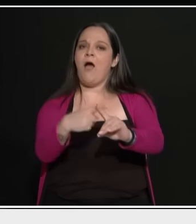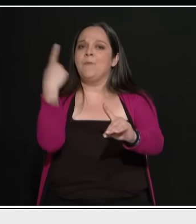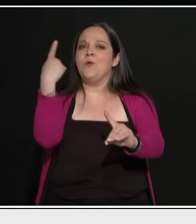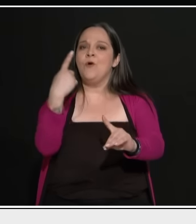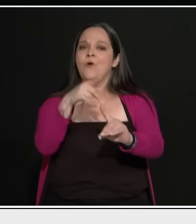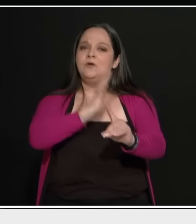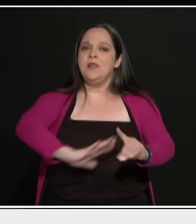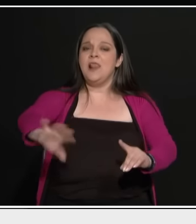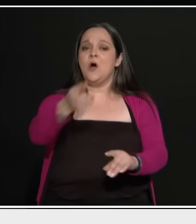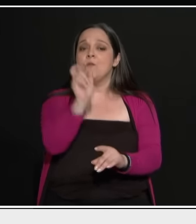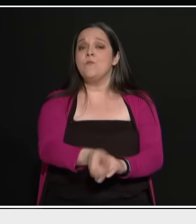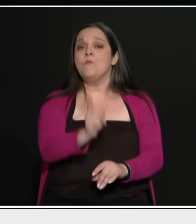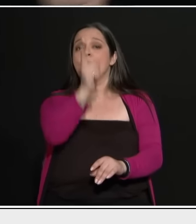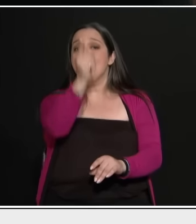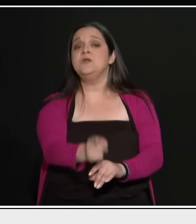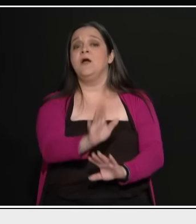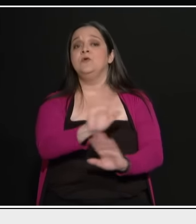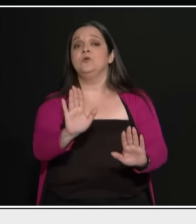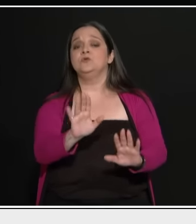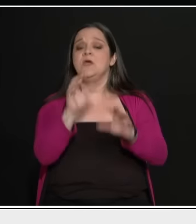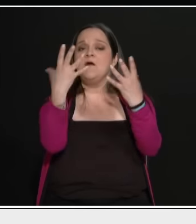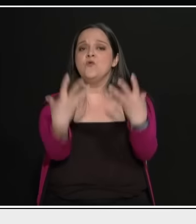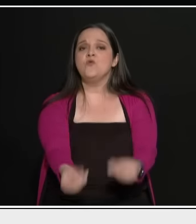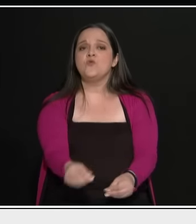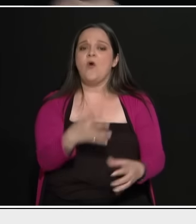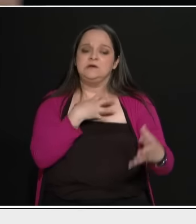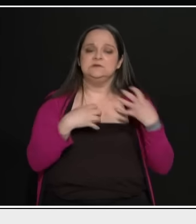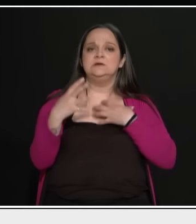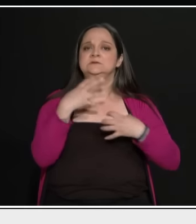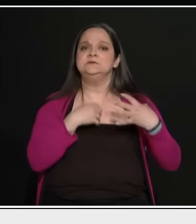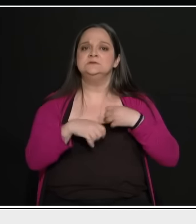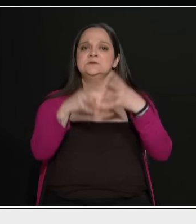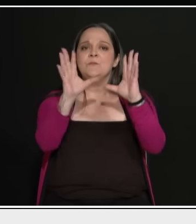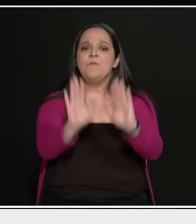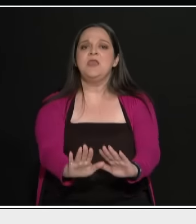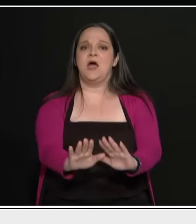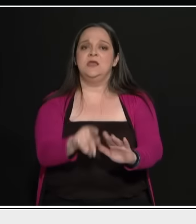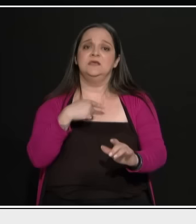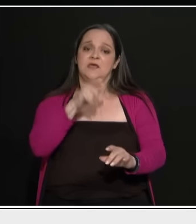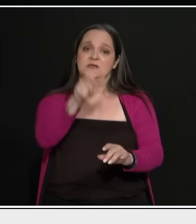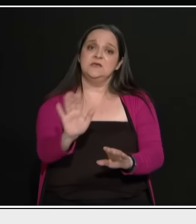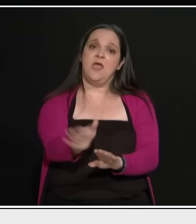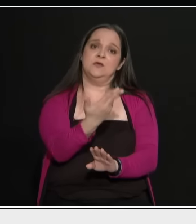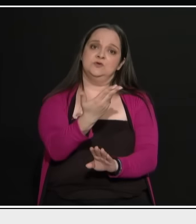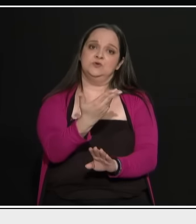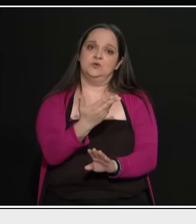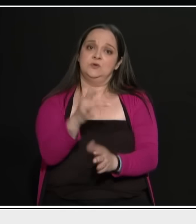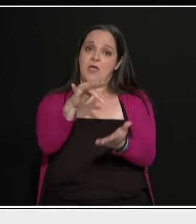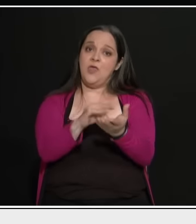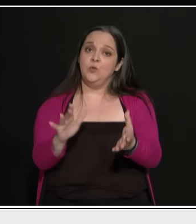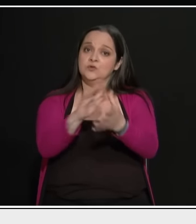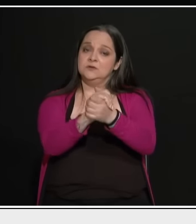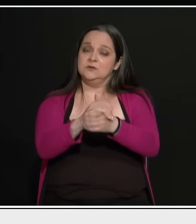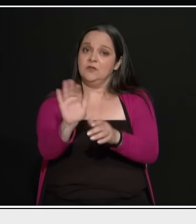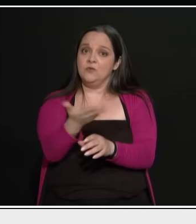«Είσουνα εσύ». Και μείνανε όλοι οι κανίβαλοι μέσα και εσύ είσαι έξω, κύριε Λεβέντη. Είναι η Ένωση Κεντρών έξω.